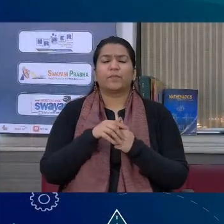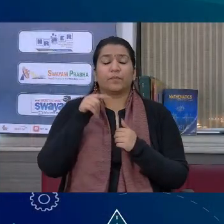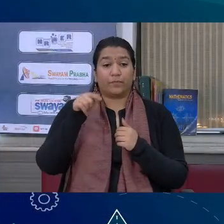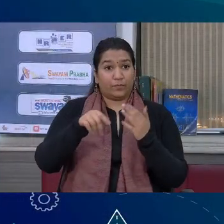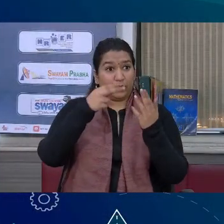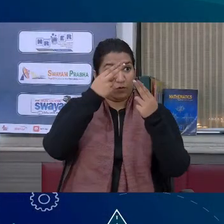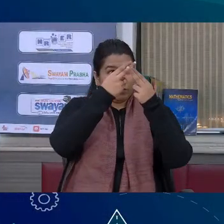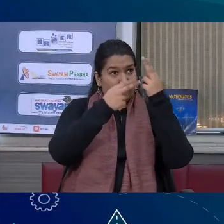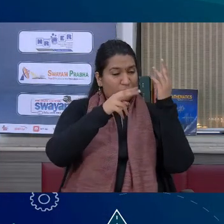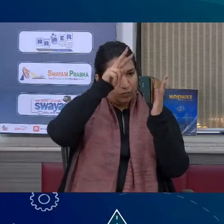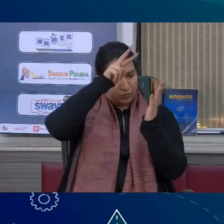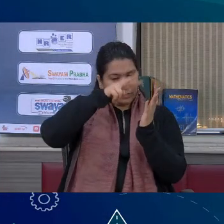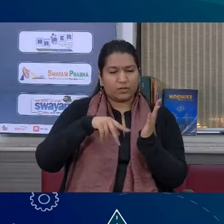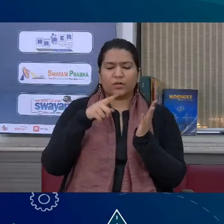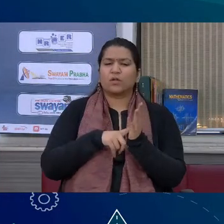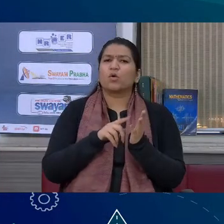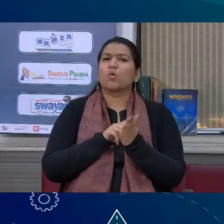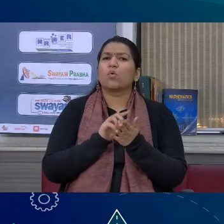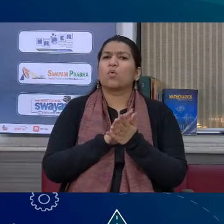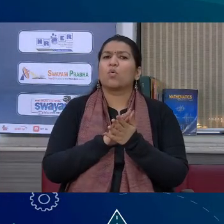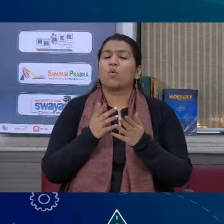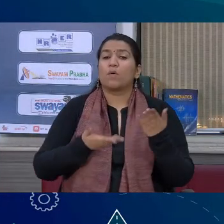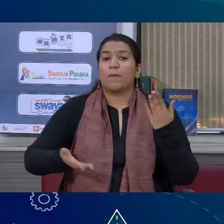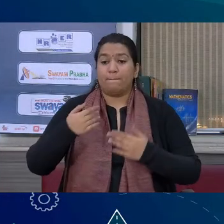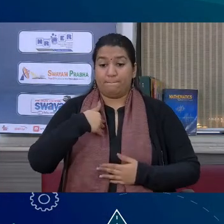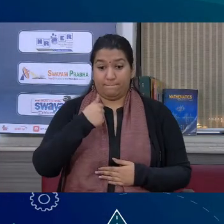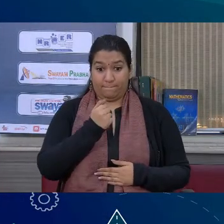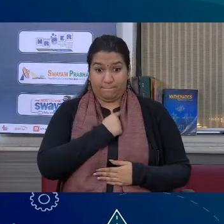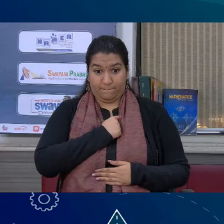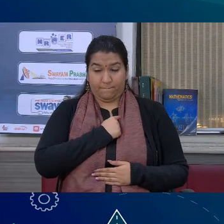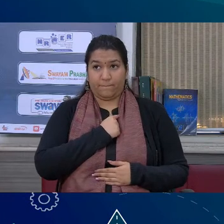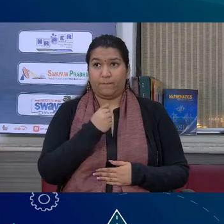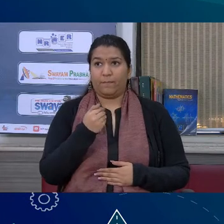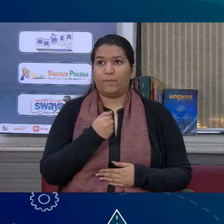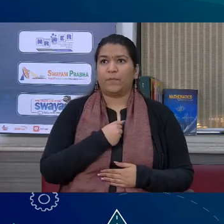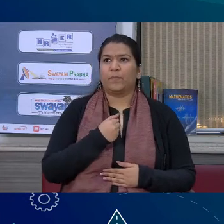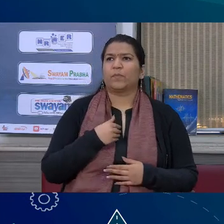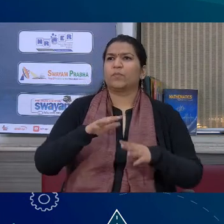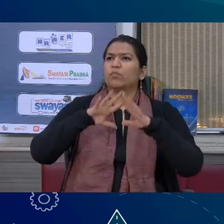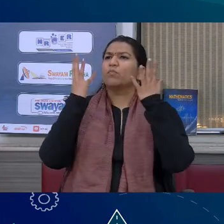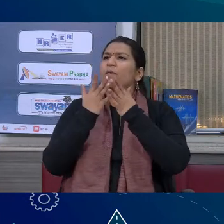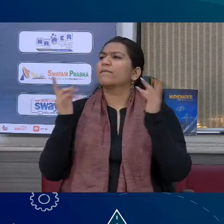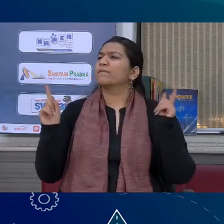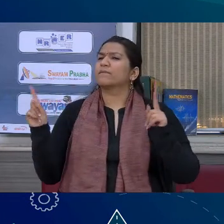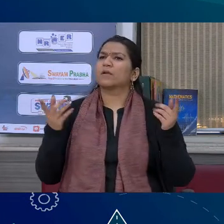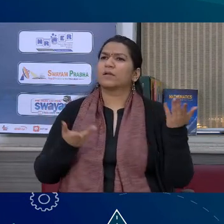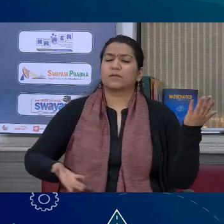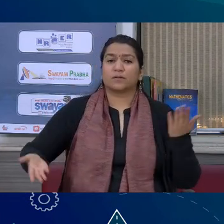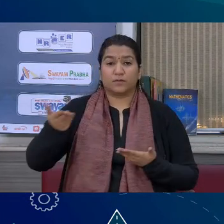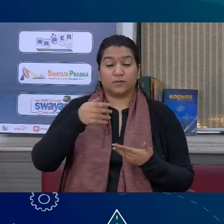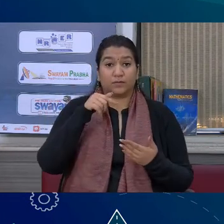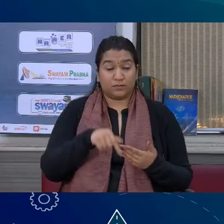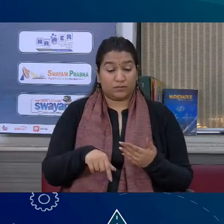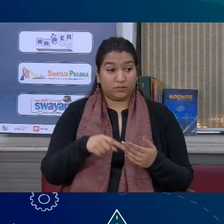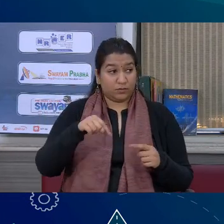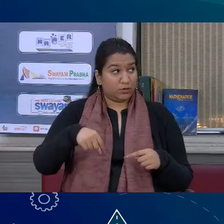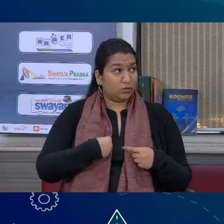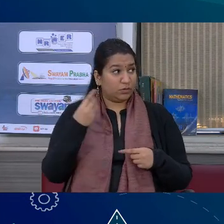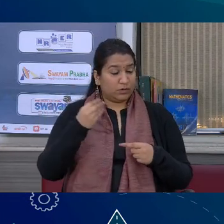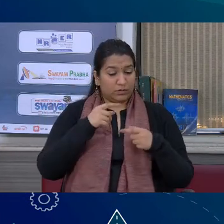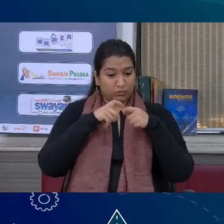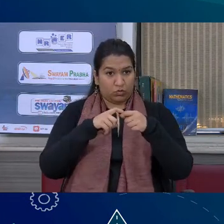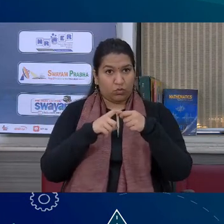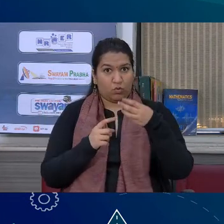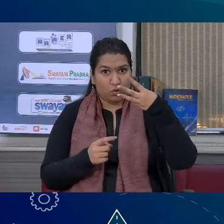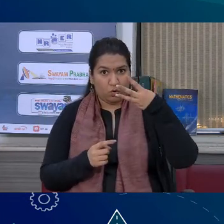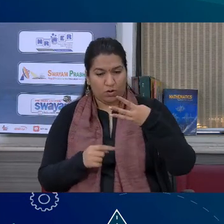पढ़ते पढ़ते भी मैंने जिसका जिक्र किया था मैं और और जग और कहा का नाता है इसमें देखिए और शब्द भी तीन बारी